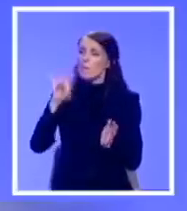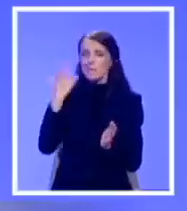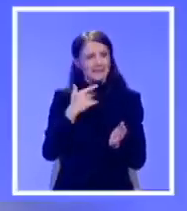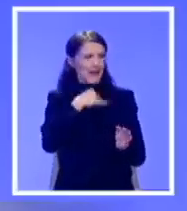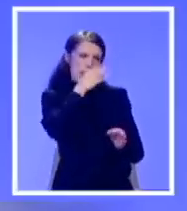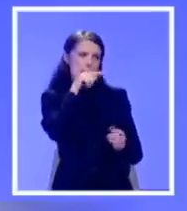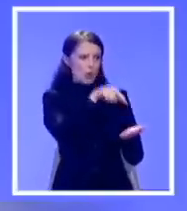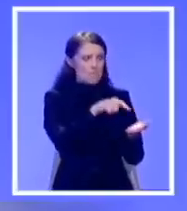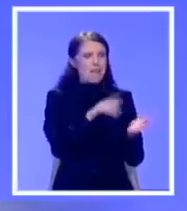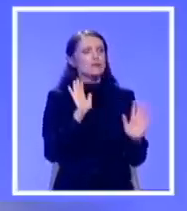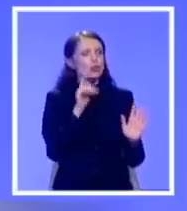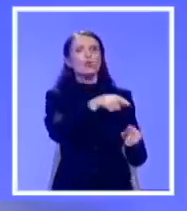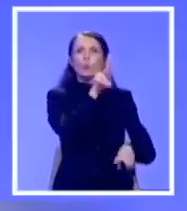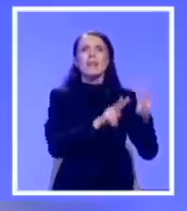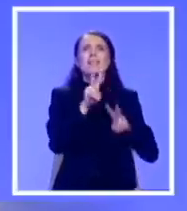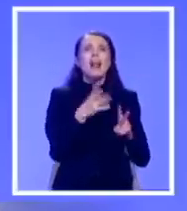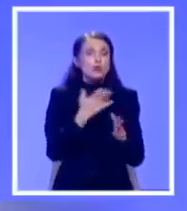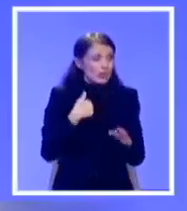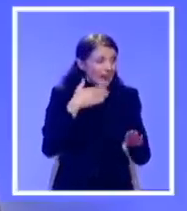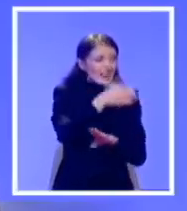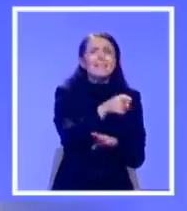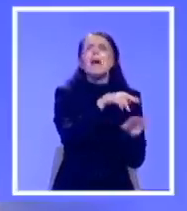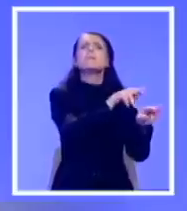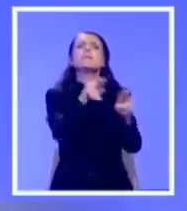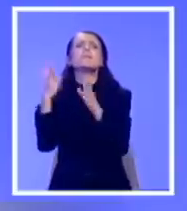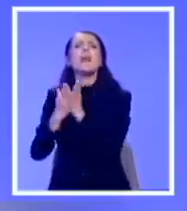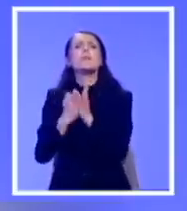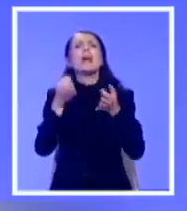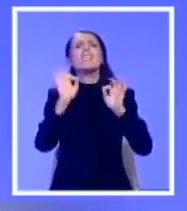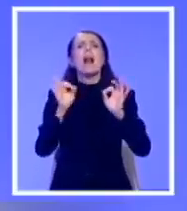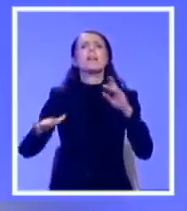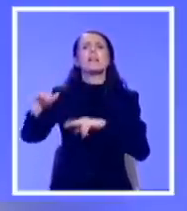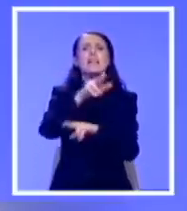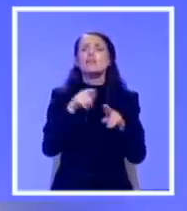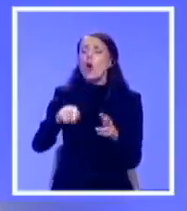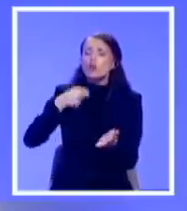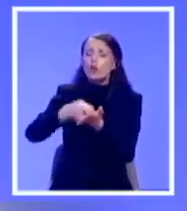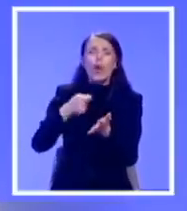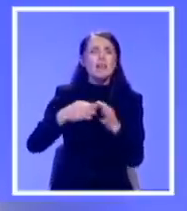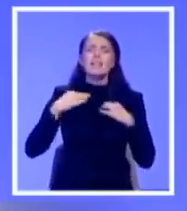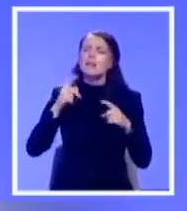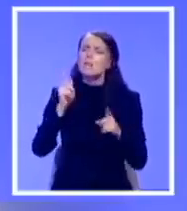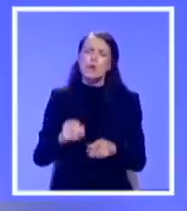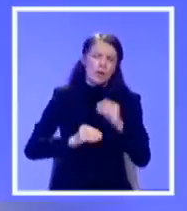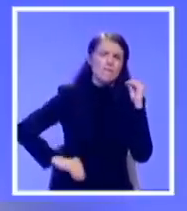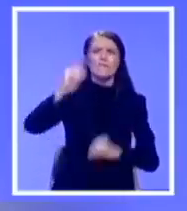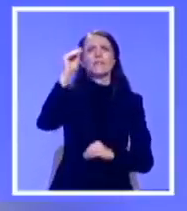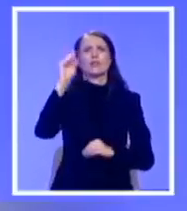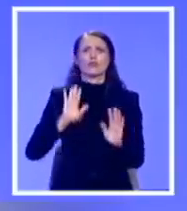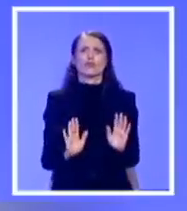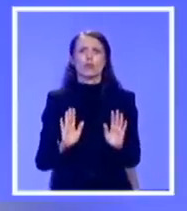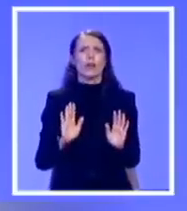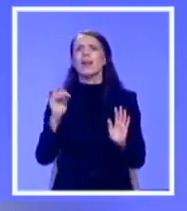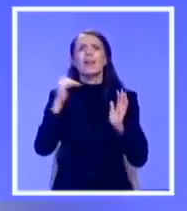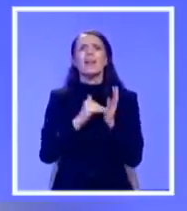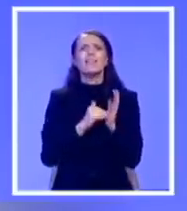zdravstvenu uslugu gde god se odluče da se leče. Dakle, hitno moraju da se regulišu donacije zdravstvu i postanu deo našeg zdravstvenog sistema. Dakle,